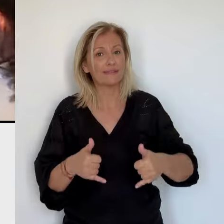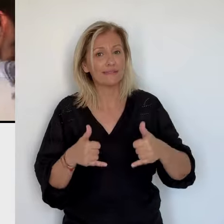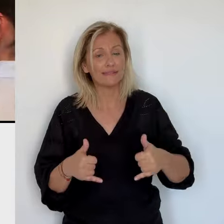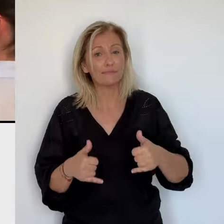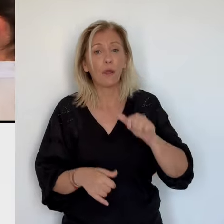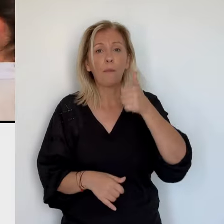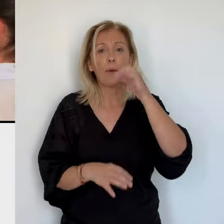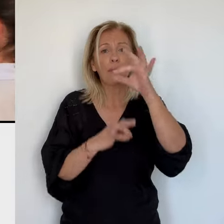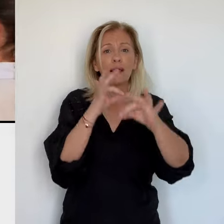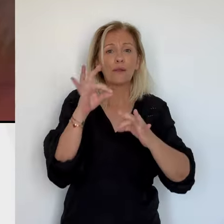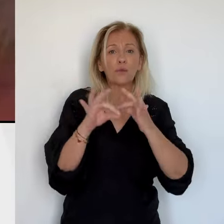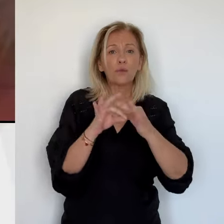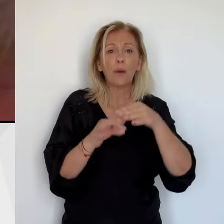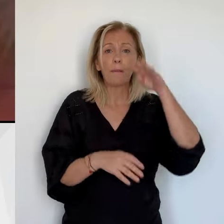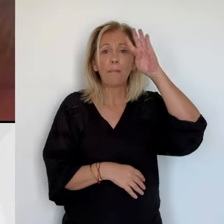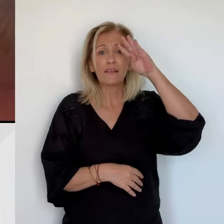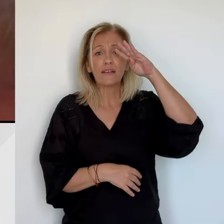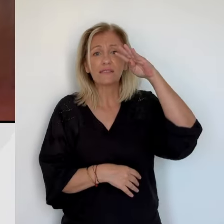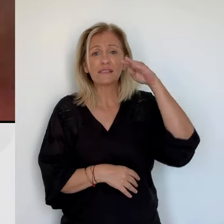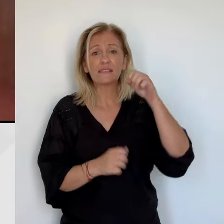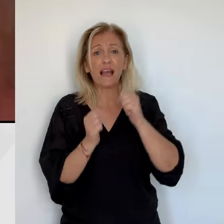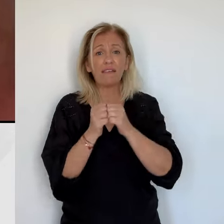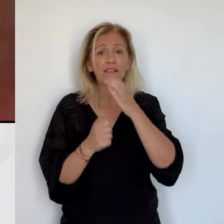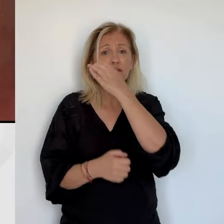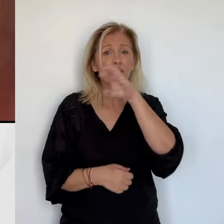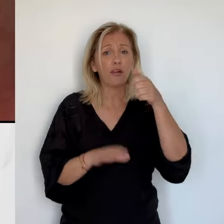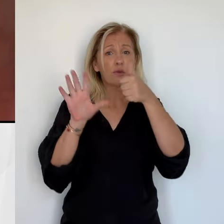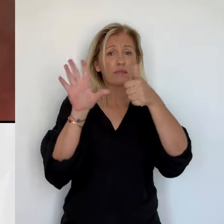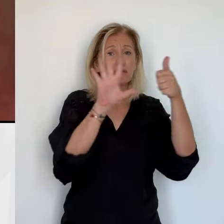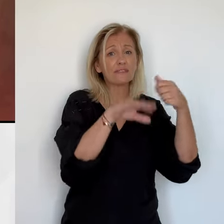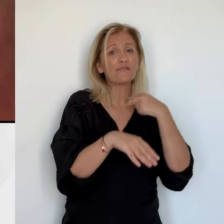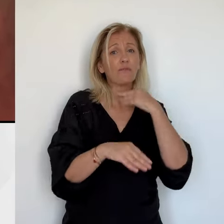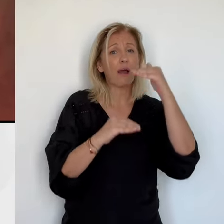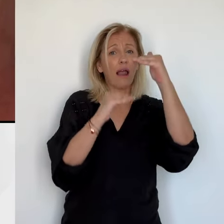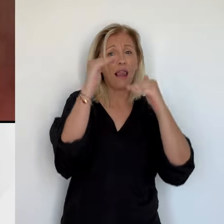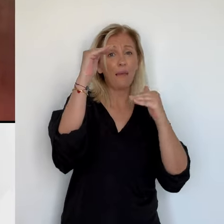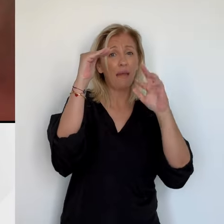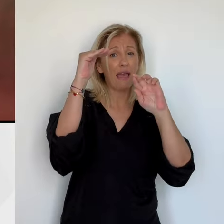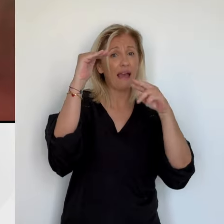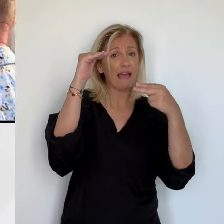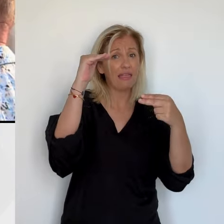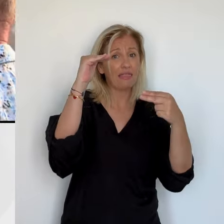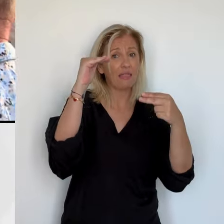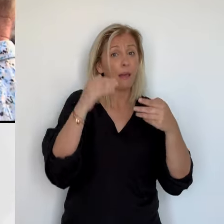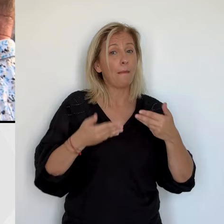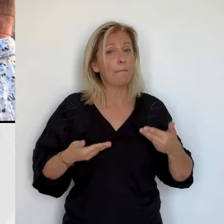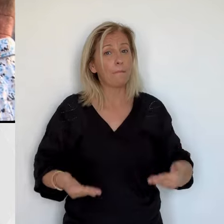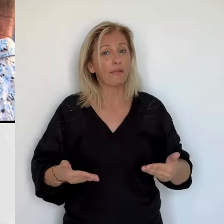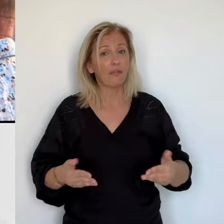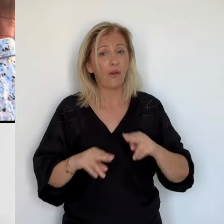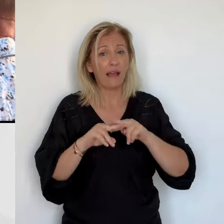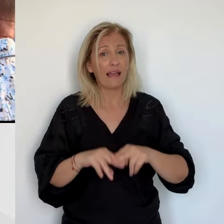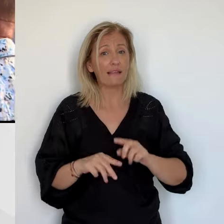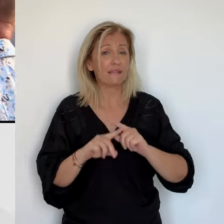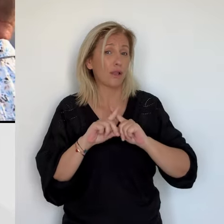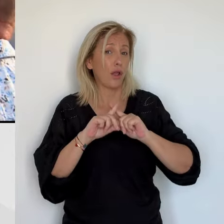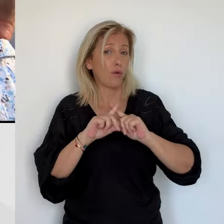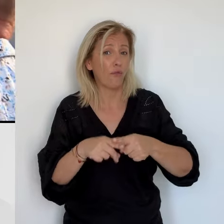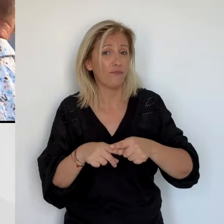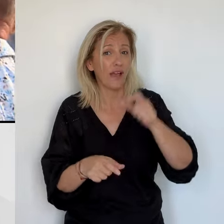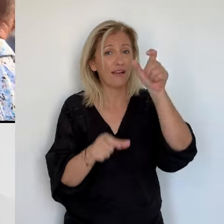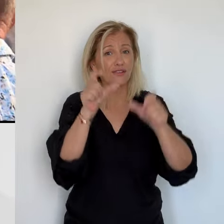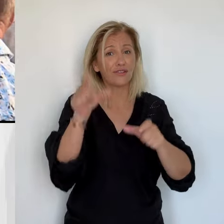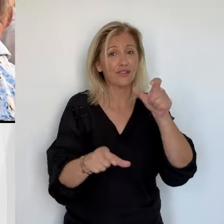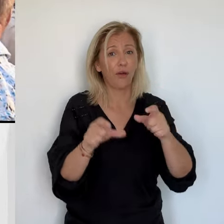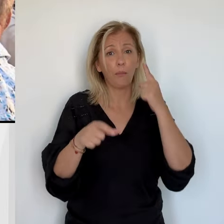arrivé en deuxième position, devancé de 166 voix par Ariane Correna. Il dispose encore de quelques heures pour convaincre les électeurs de la première circonscription